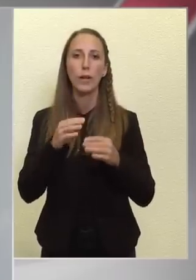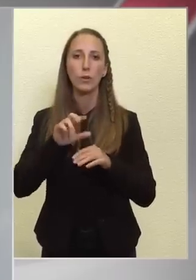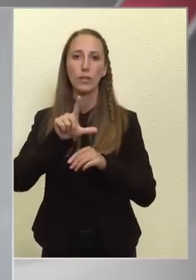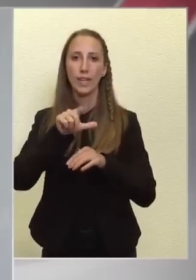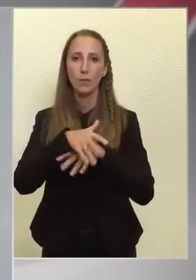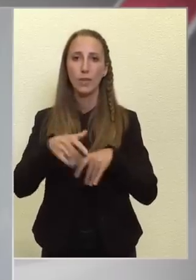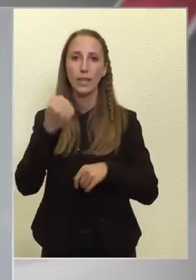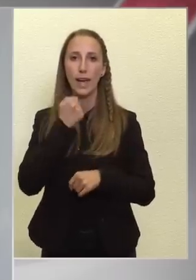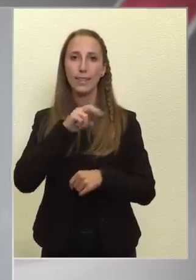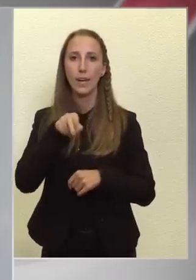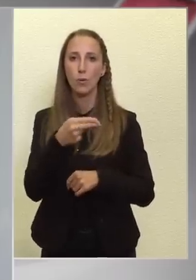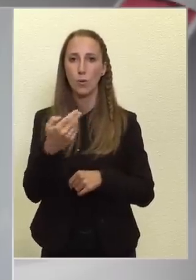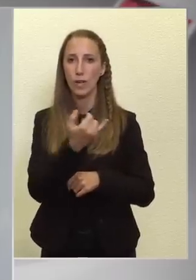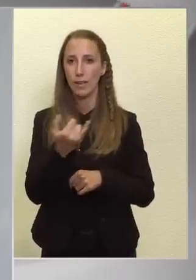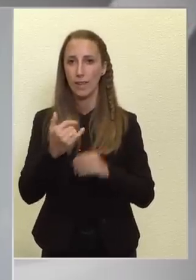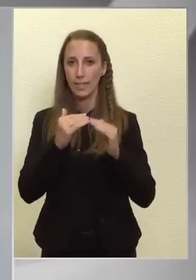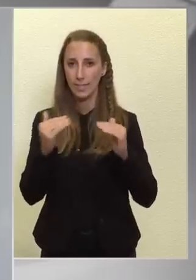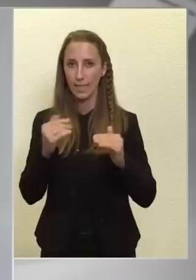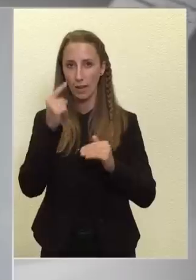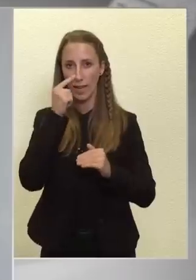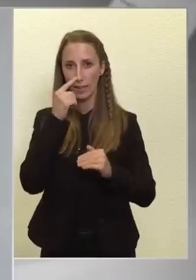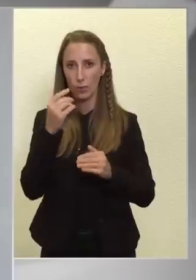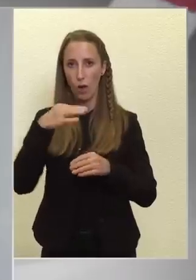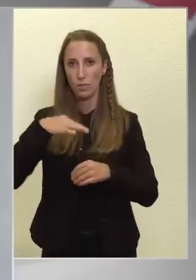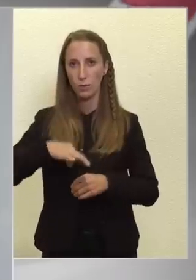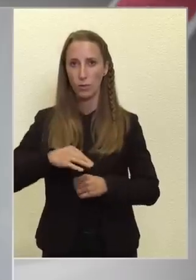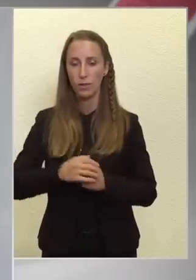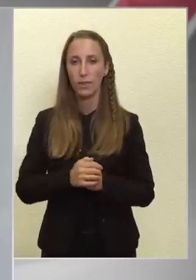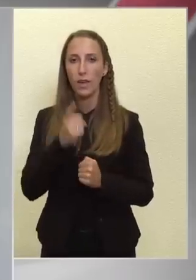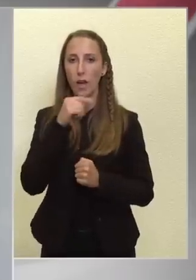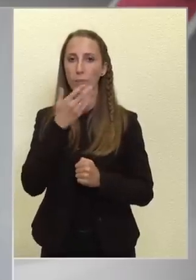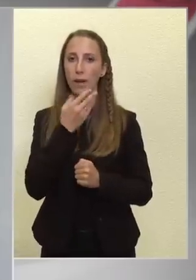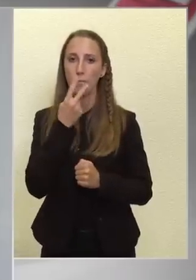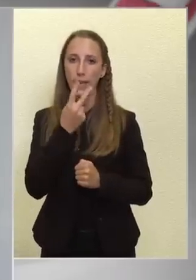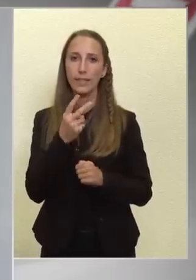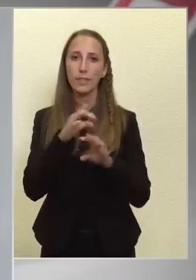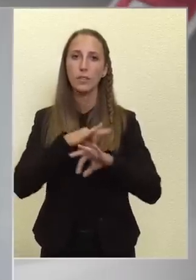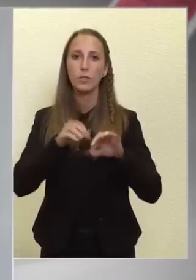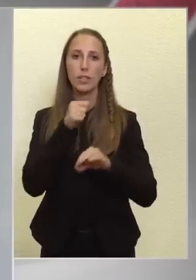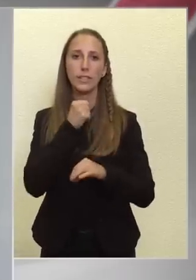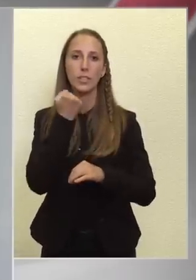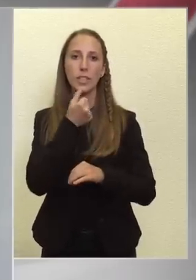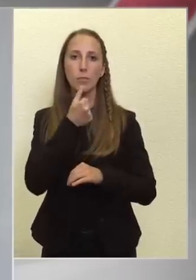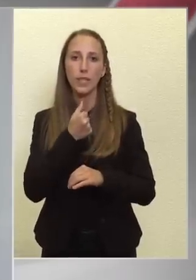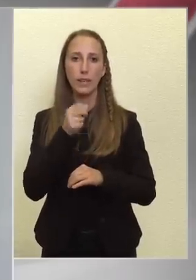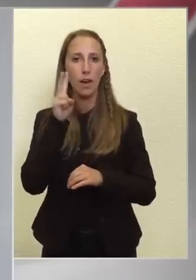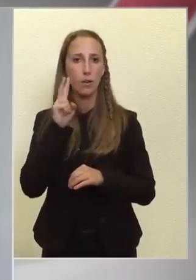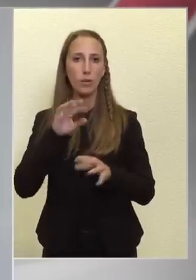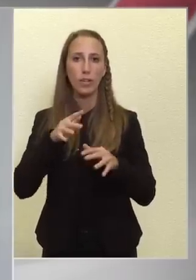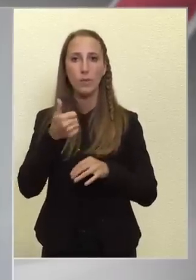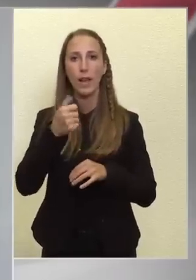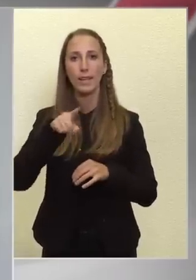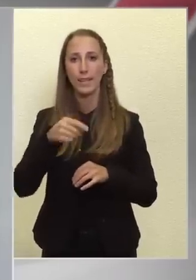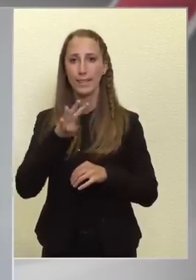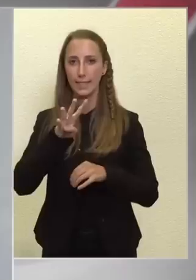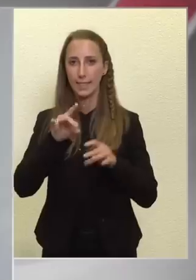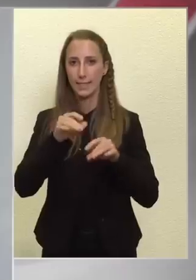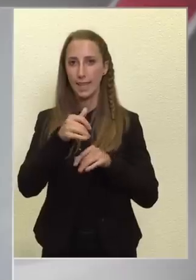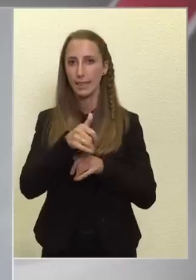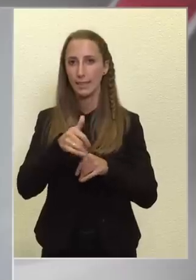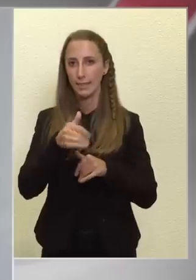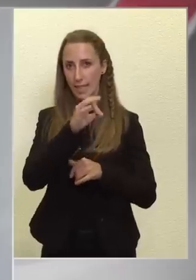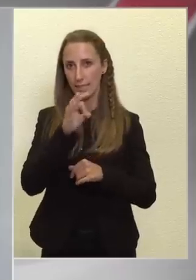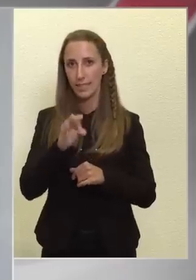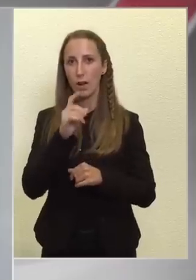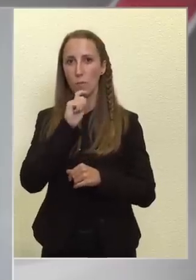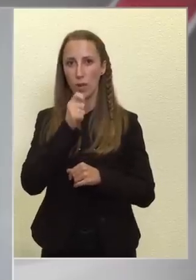milliárd euró éves szinten a netto haszon, ami, hogyha megnézzük az ország GDP-ét, akkor nagyjából 1,4 százaléka a